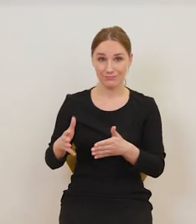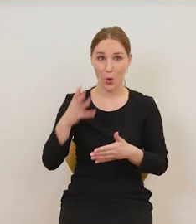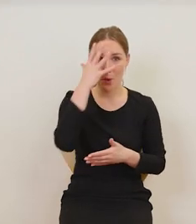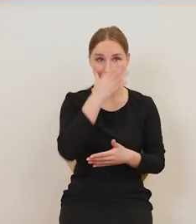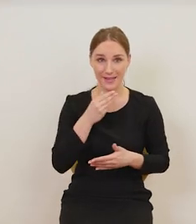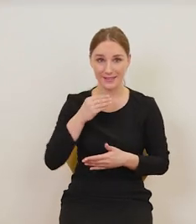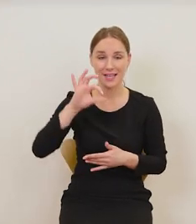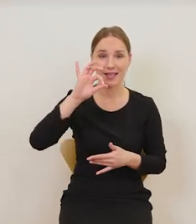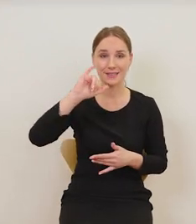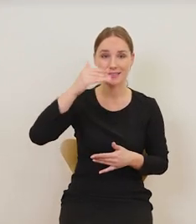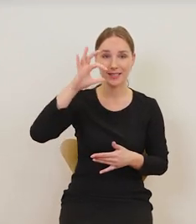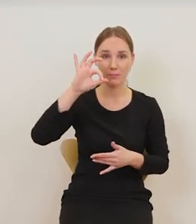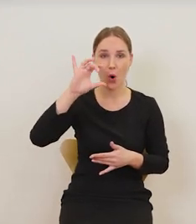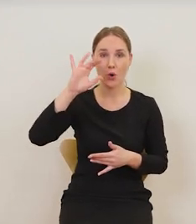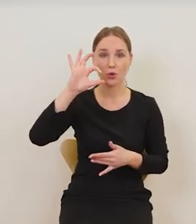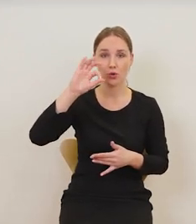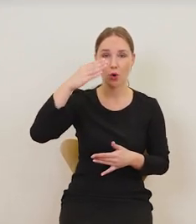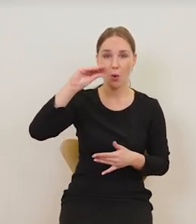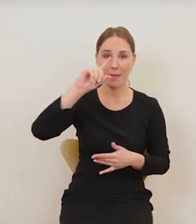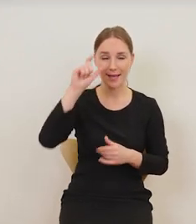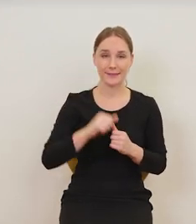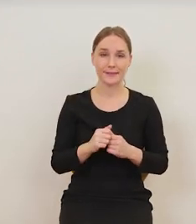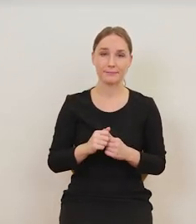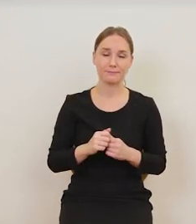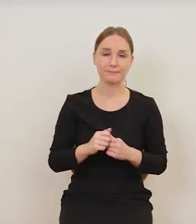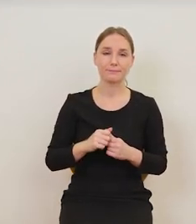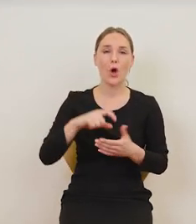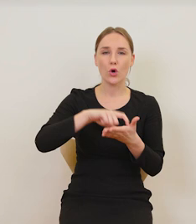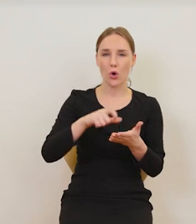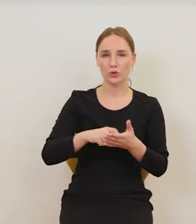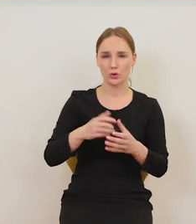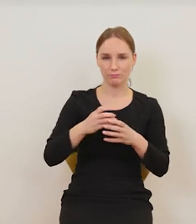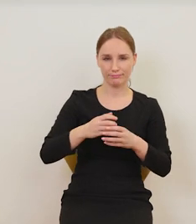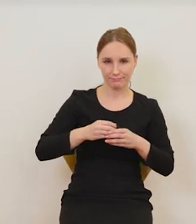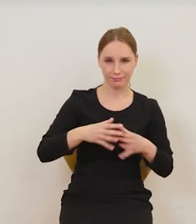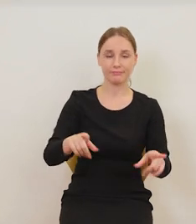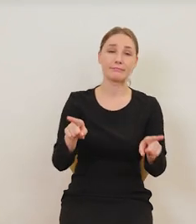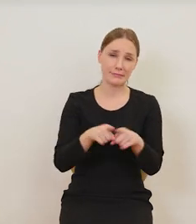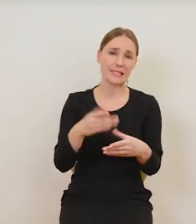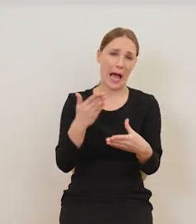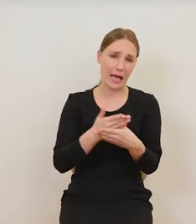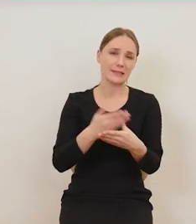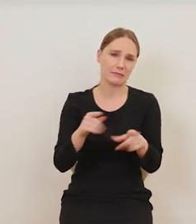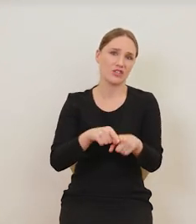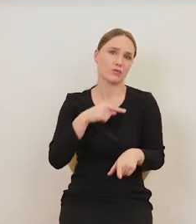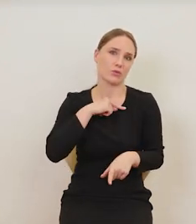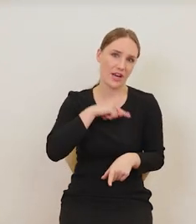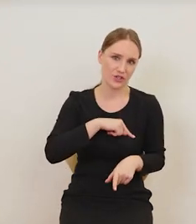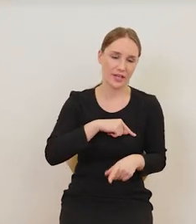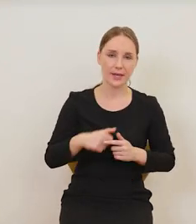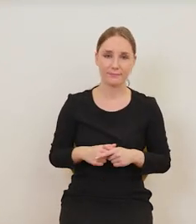grający w kości. To również rodzaj hazardu i rodzaj uzależnienia, forma uzależnienia.